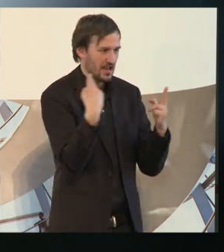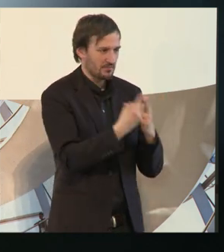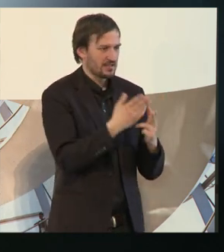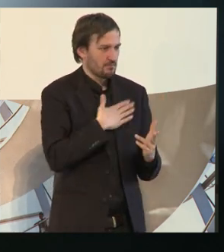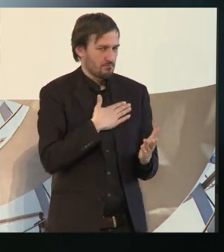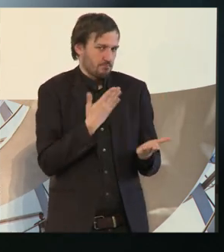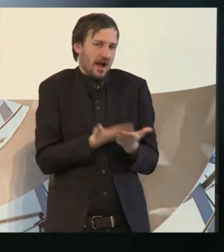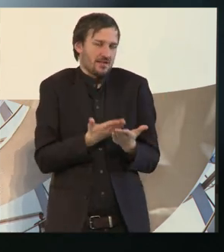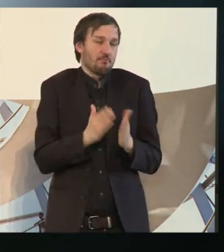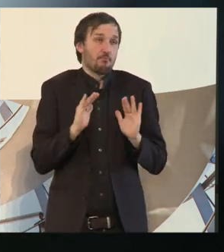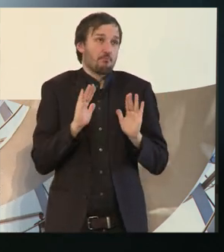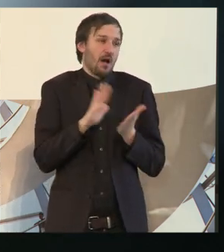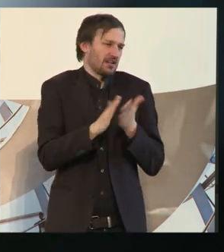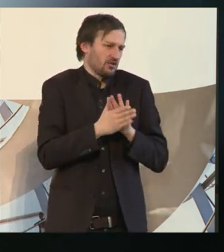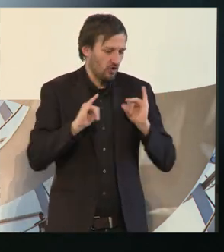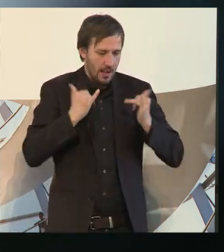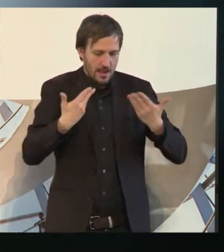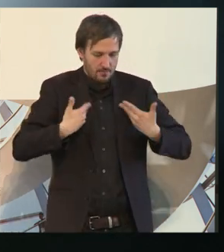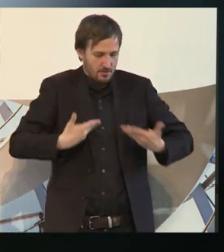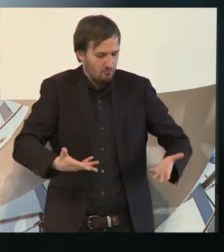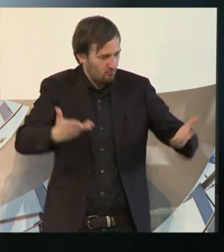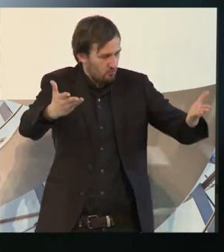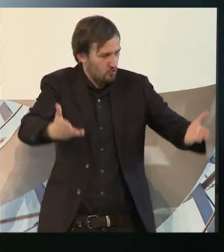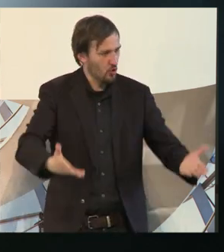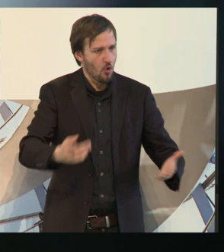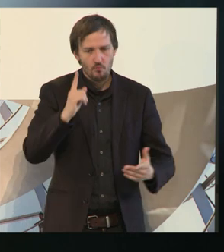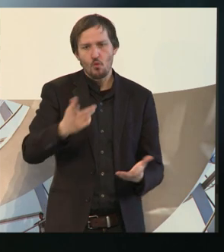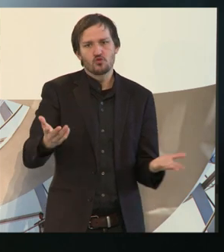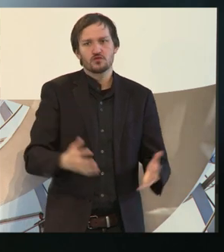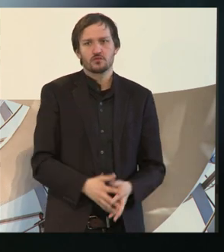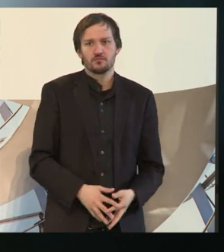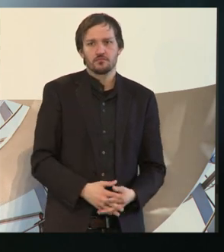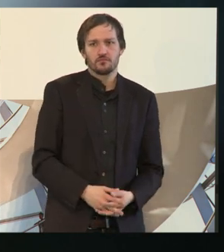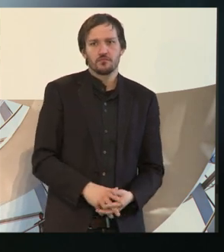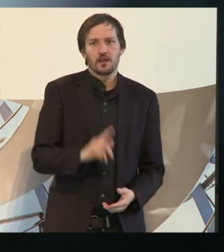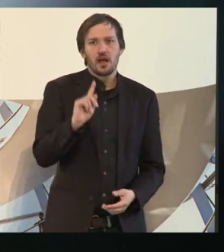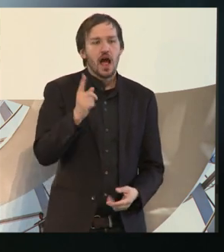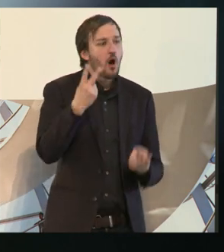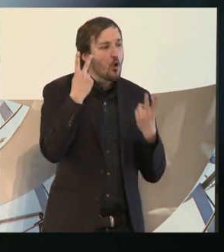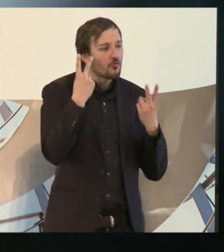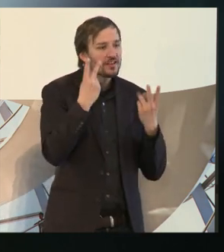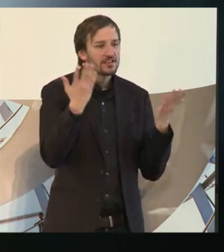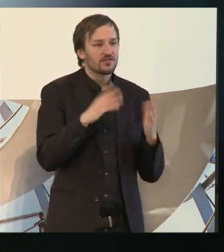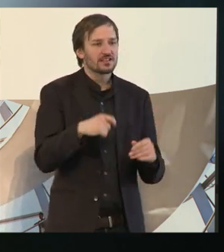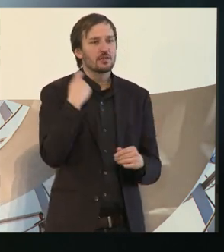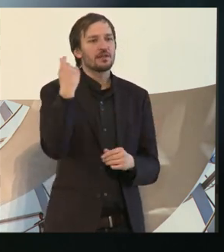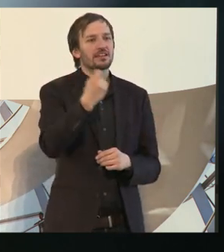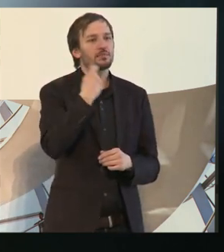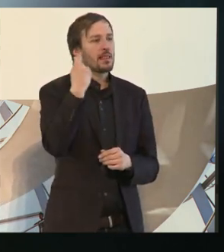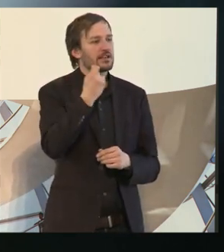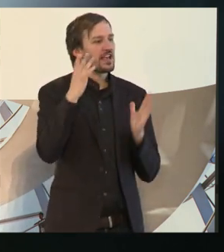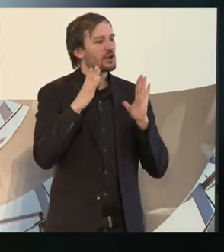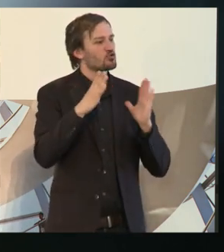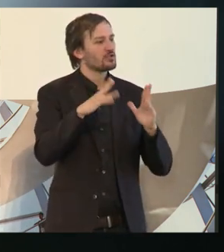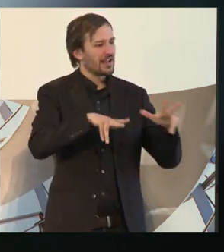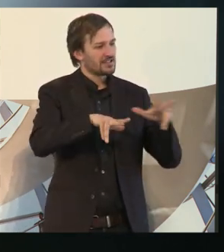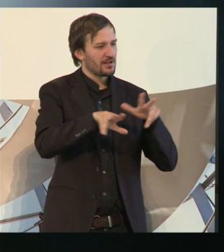der Praxis heraus. Was auch wichtig ist, ist das betriebliche Gesundheitsmanagement. Da war letzte Woche,